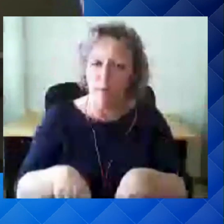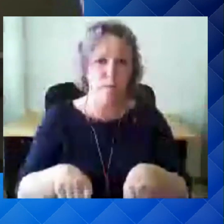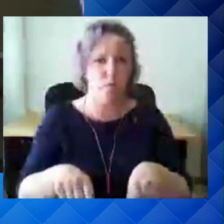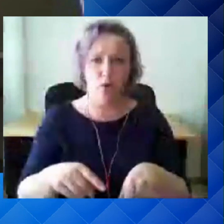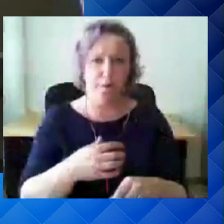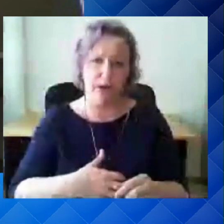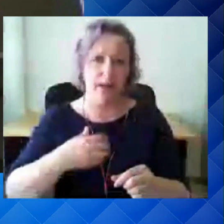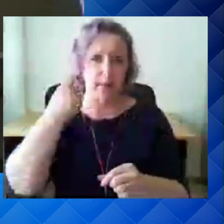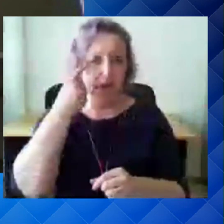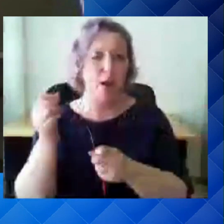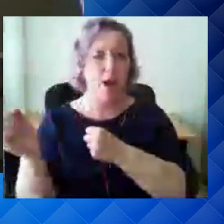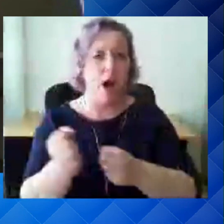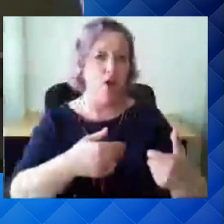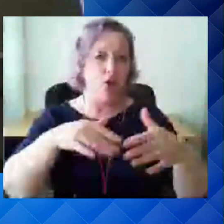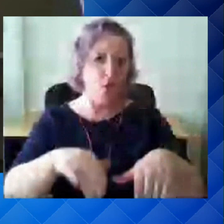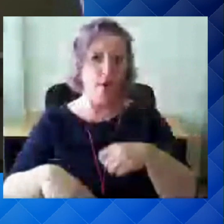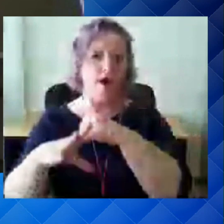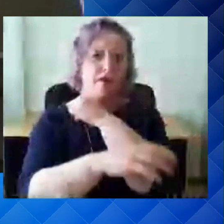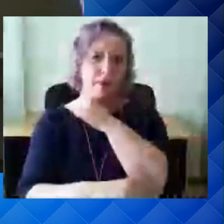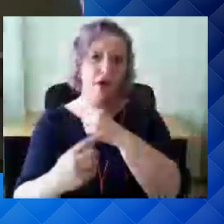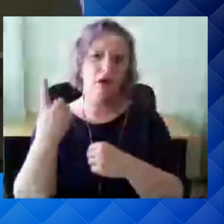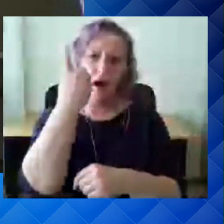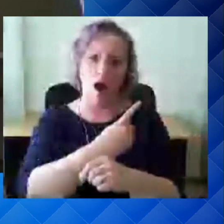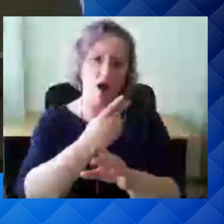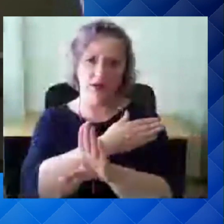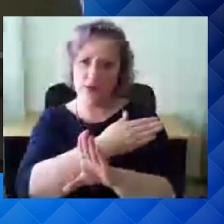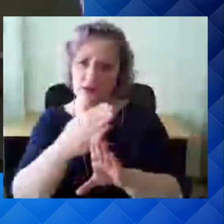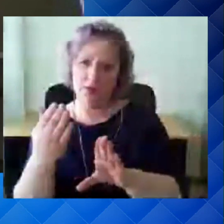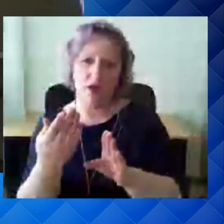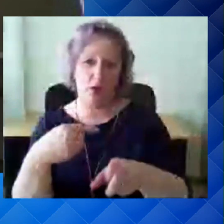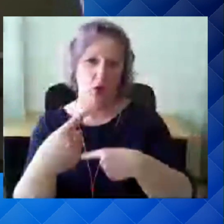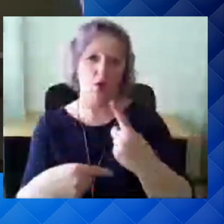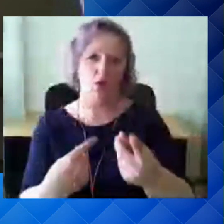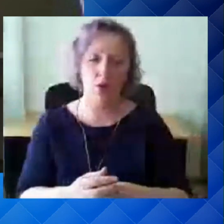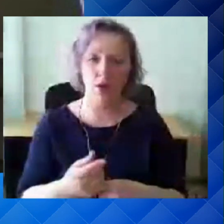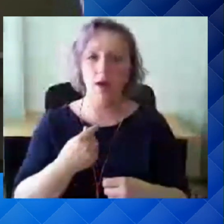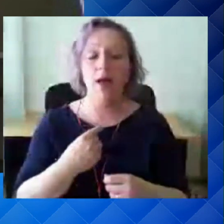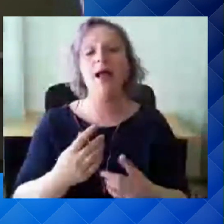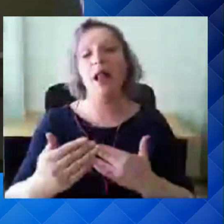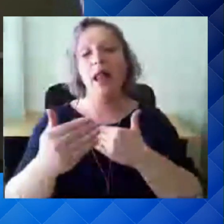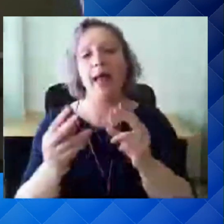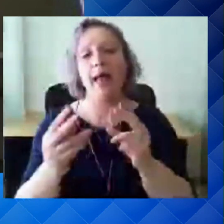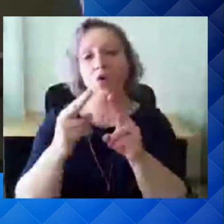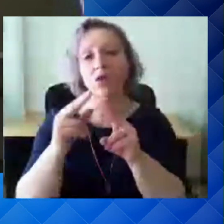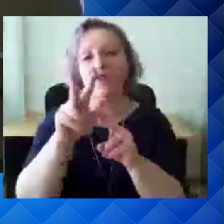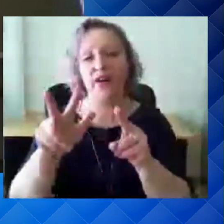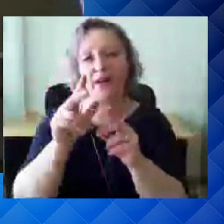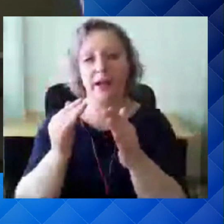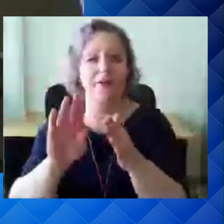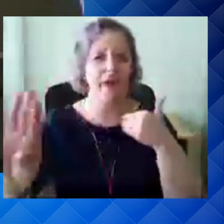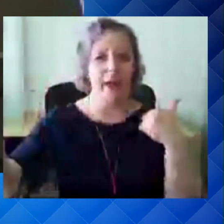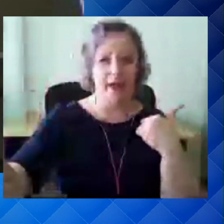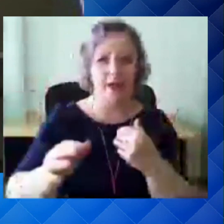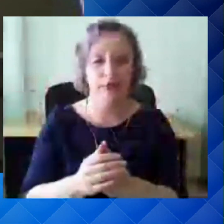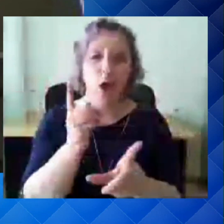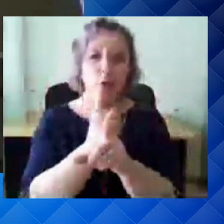harjunud nüüd jälgima viimased aasta ja mõned kuud peale. Ma väldin lähikontakte võõrastega, käin